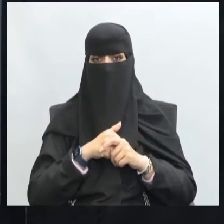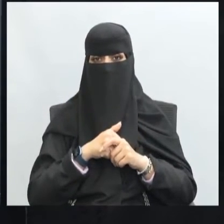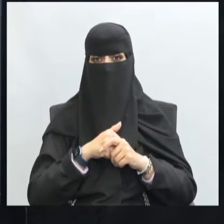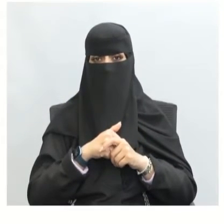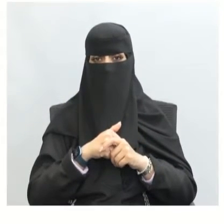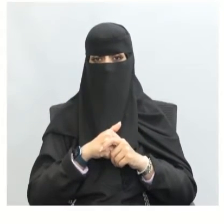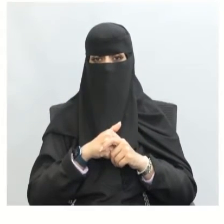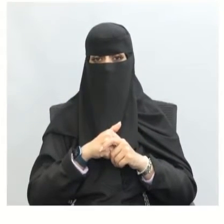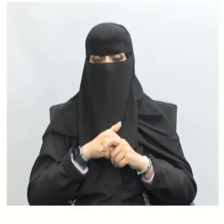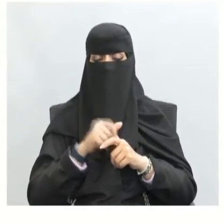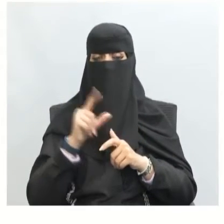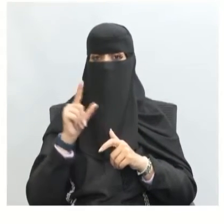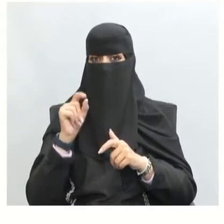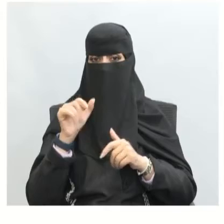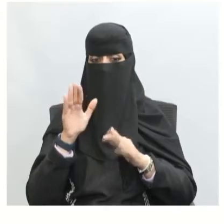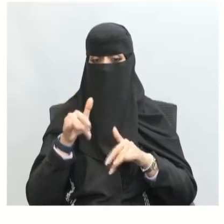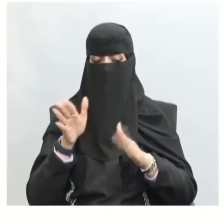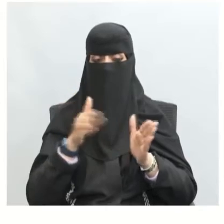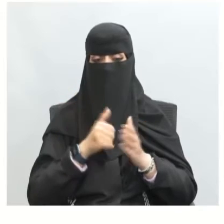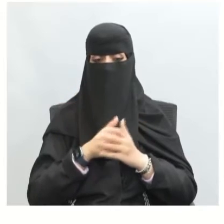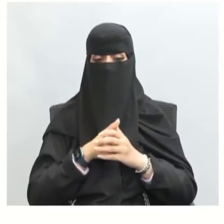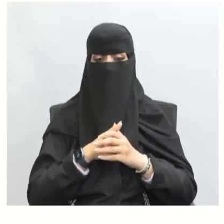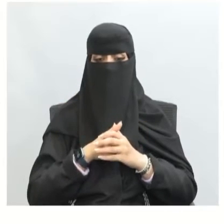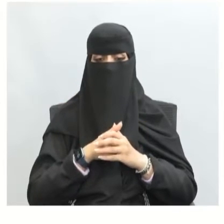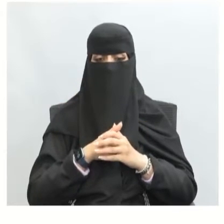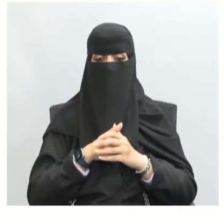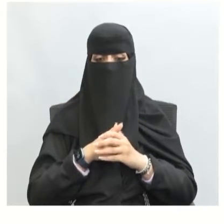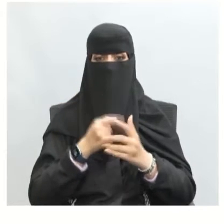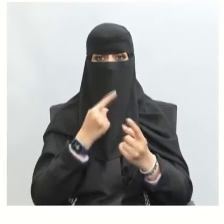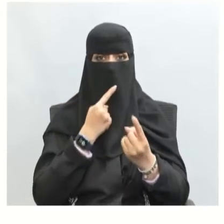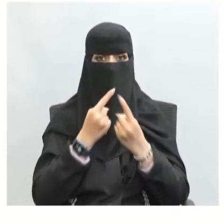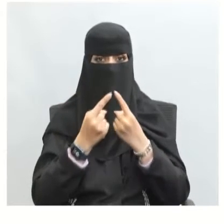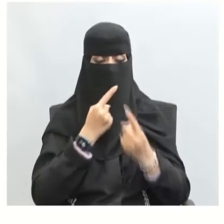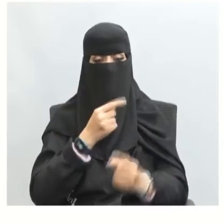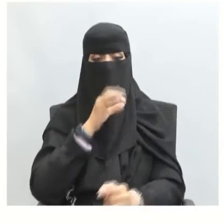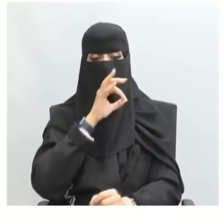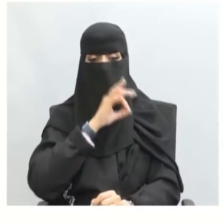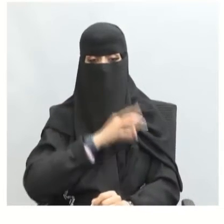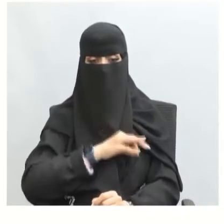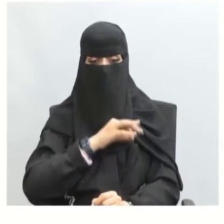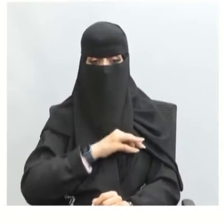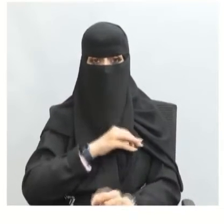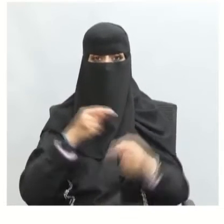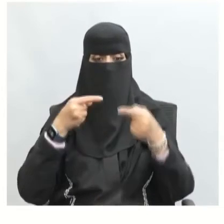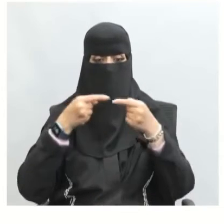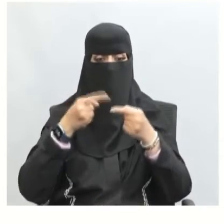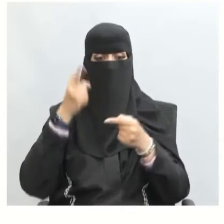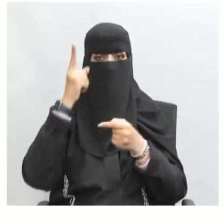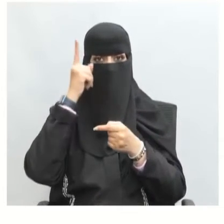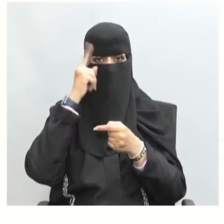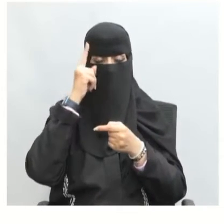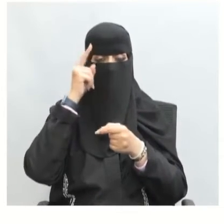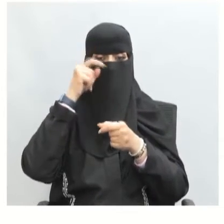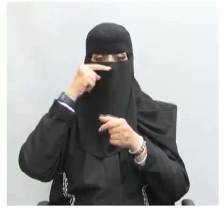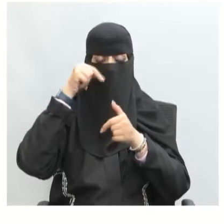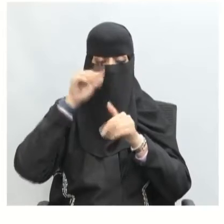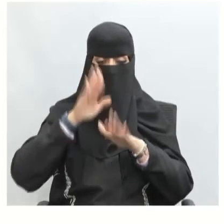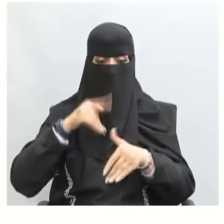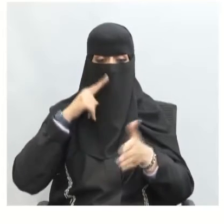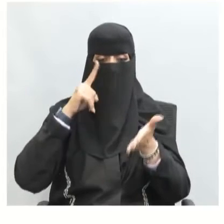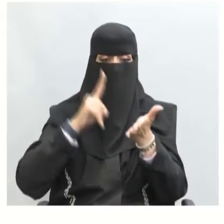نعم أحسنتم حينما يكون بالتحاور أو سيتحقق لنا